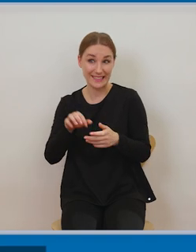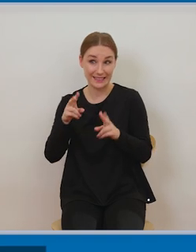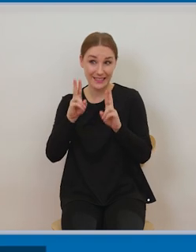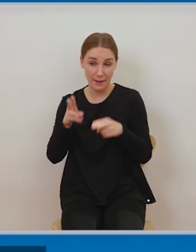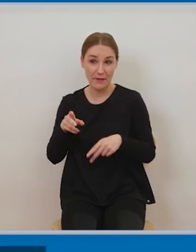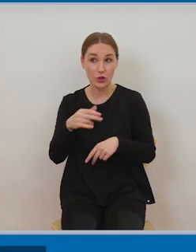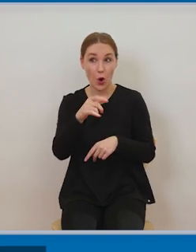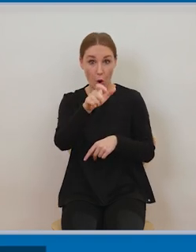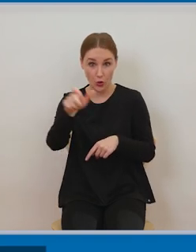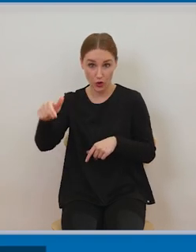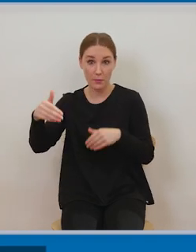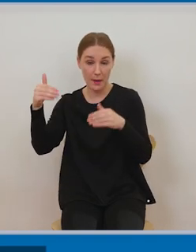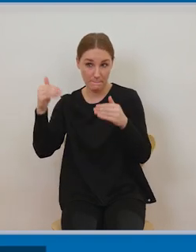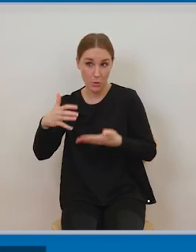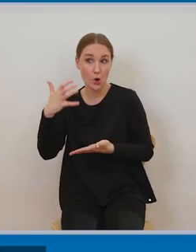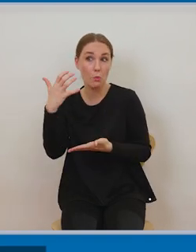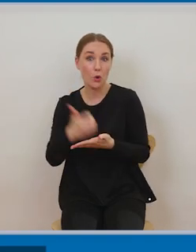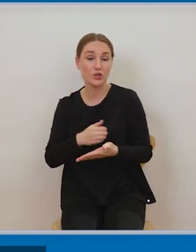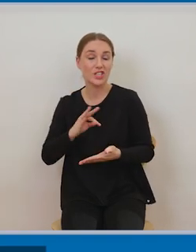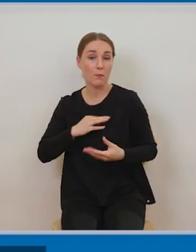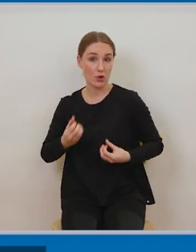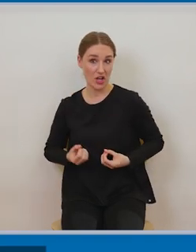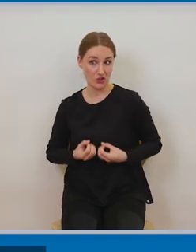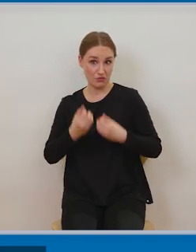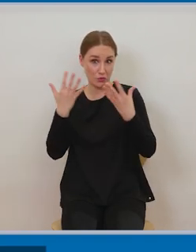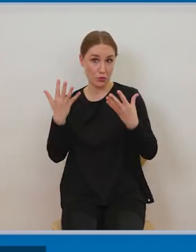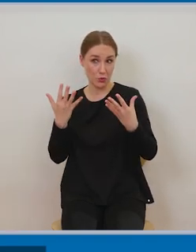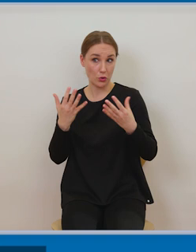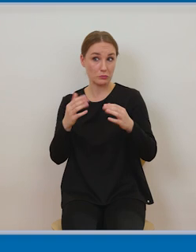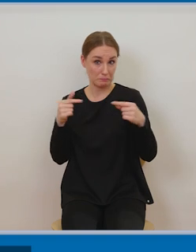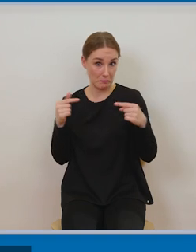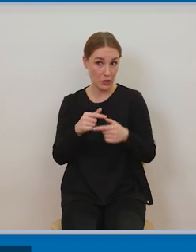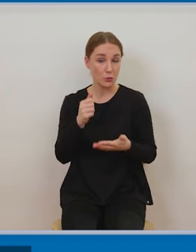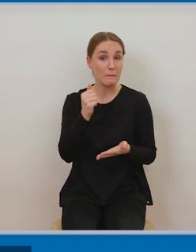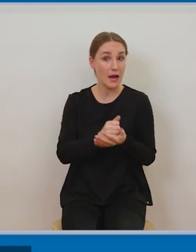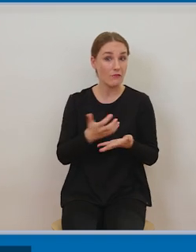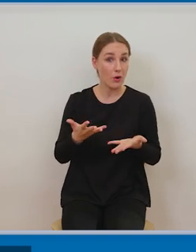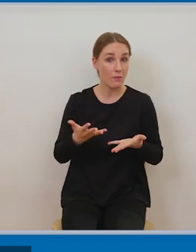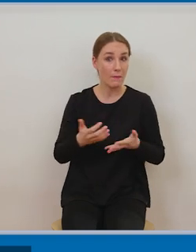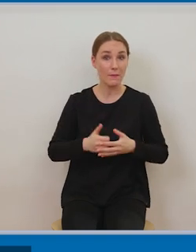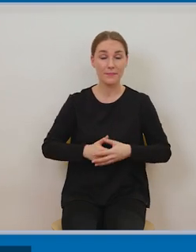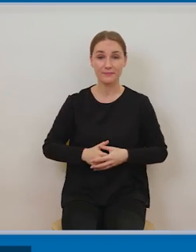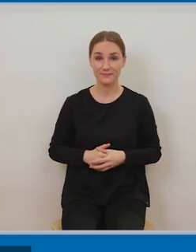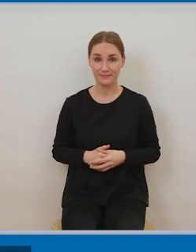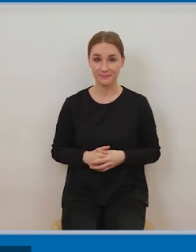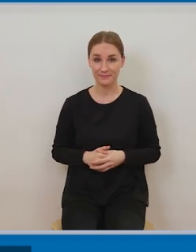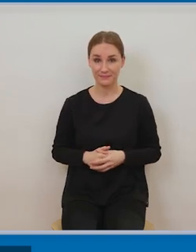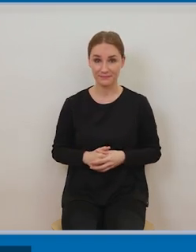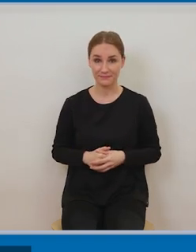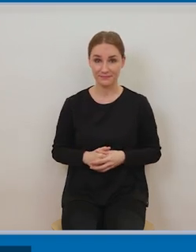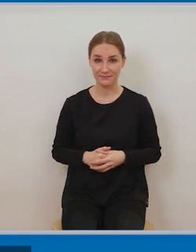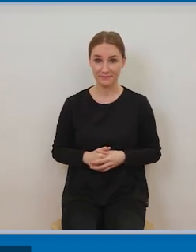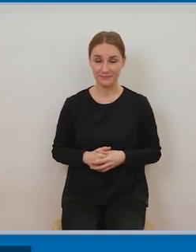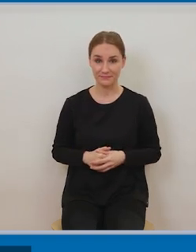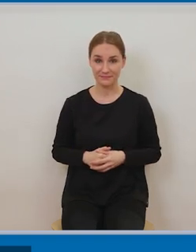nauczyciele akademicy przygotowujący materiały dla studentów z niepełnosprawnościami muszą pamiętać o tym żeby udostępniać te materiały